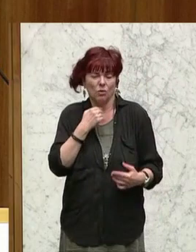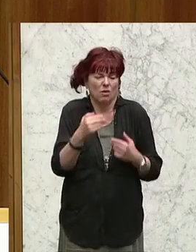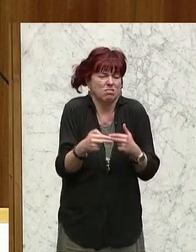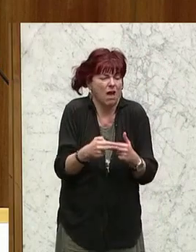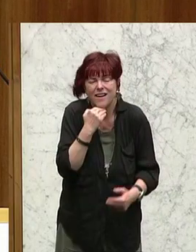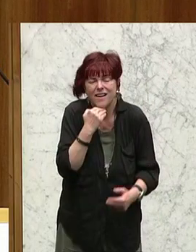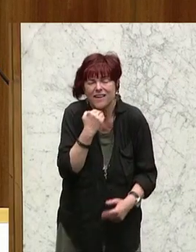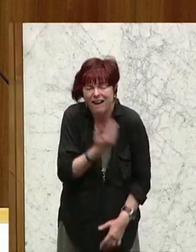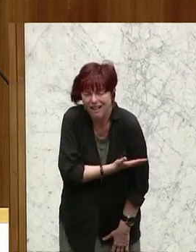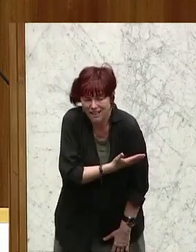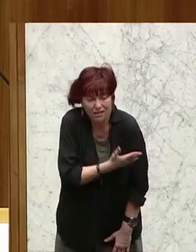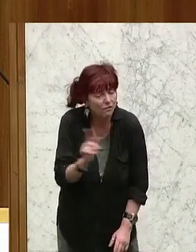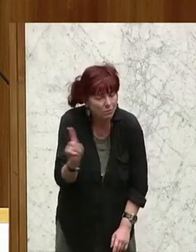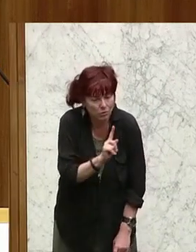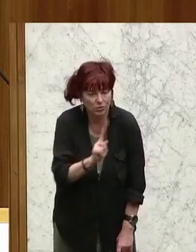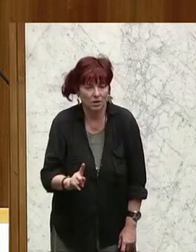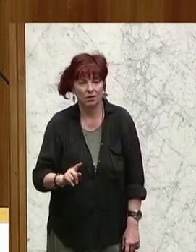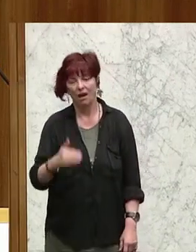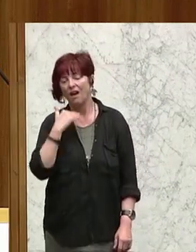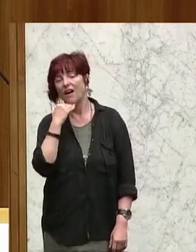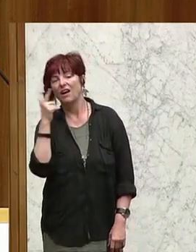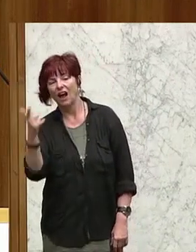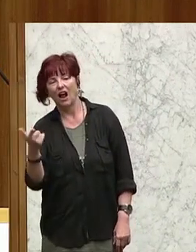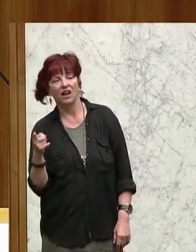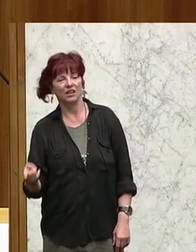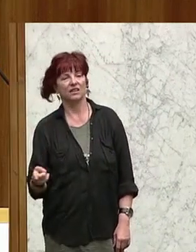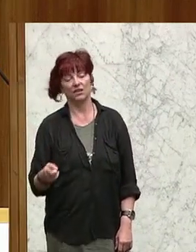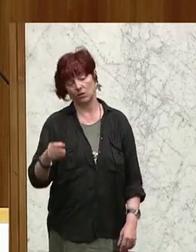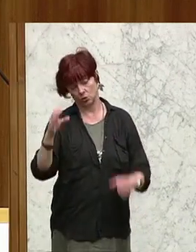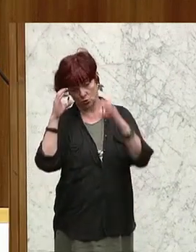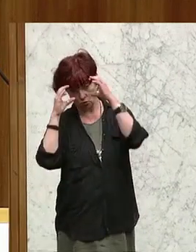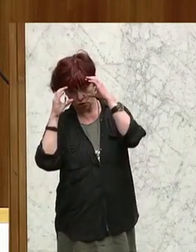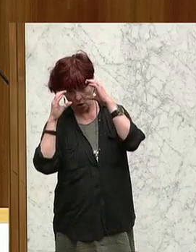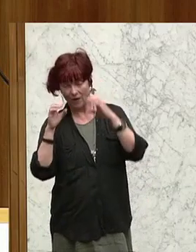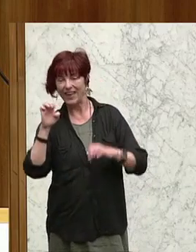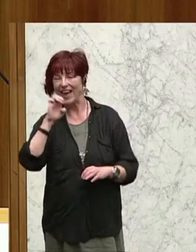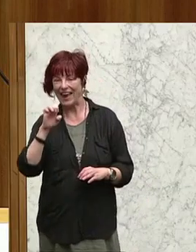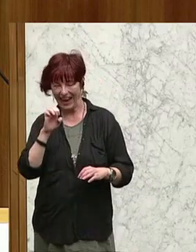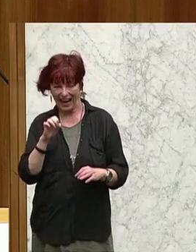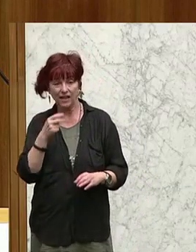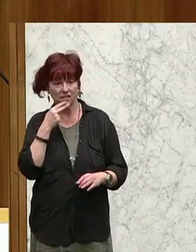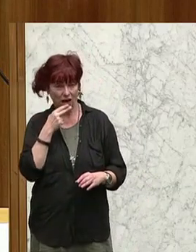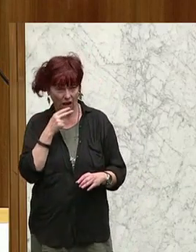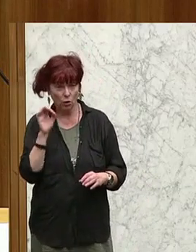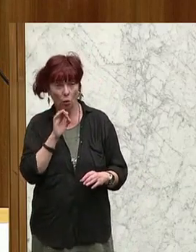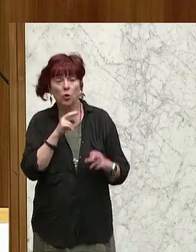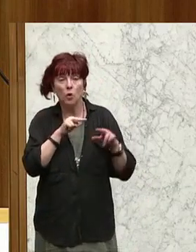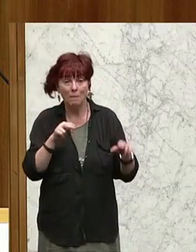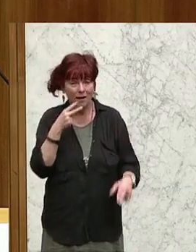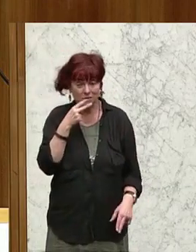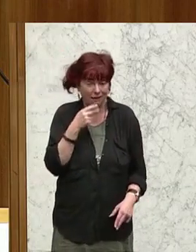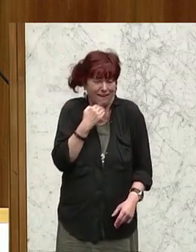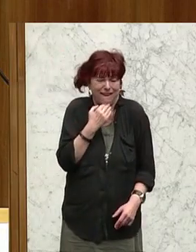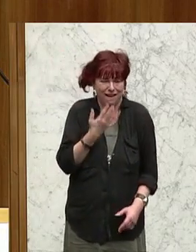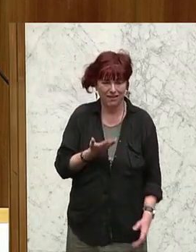Und auch ganz egal, ob dieser Zuseher eine Elektrozigarette raucht oder eine reguläre Zigarette raucht. Was